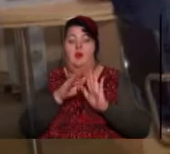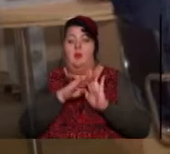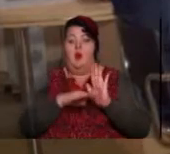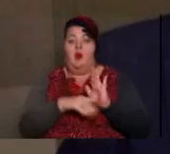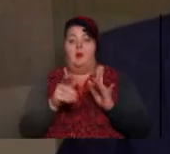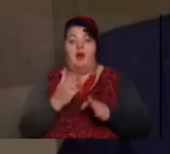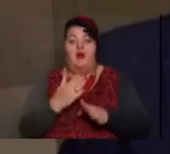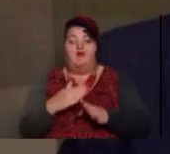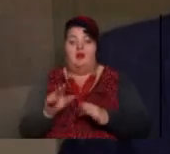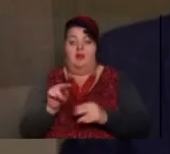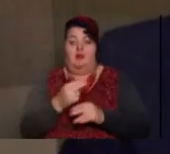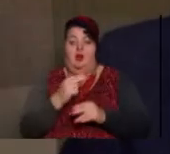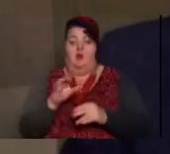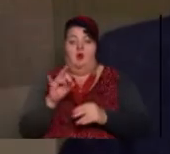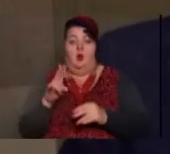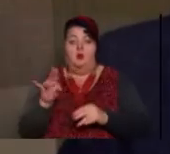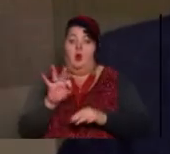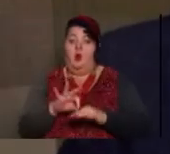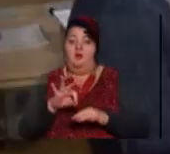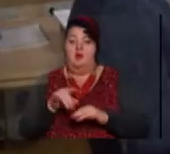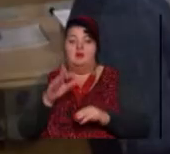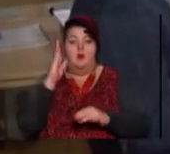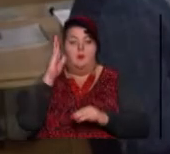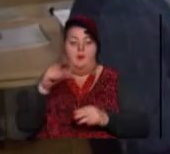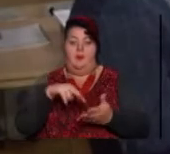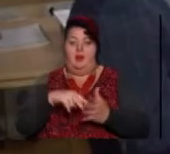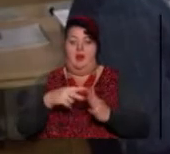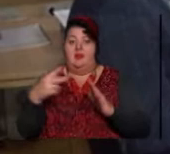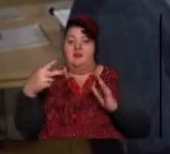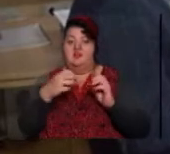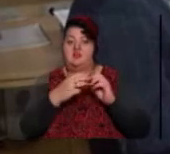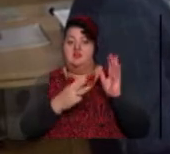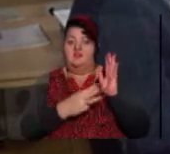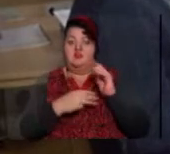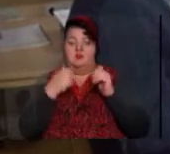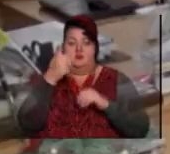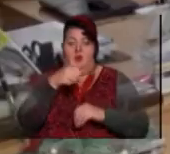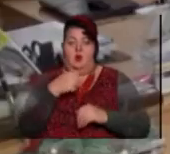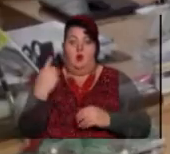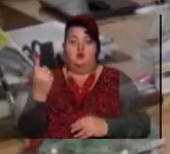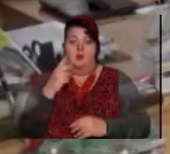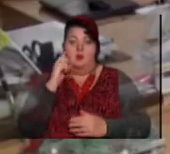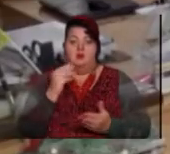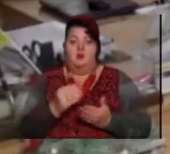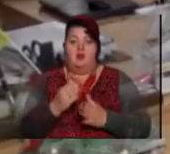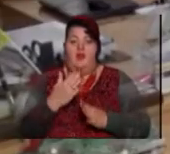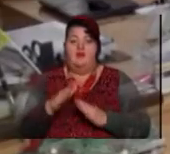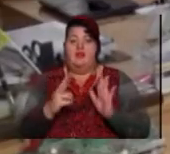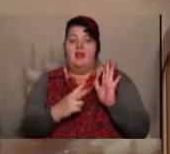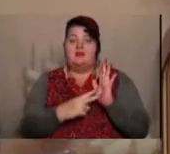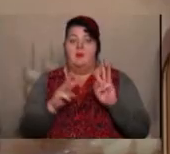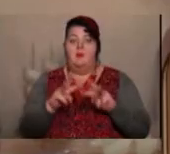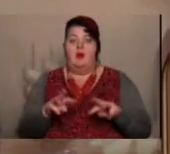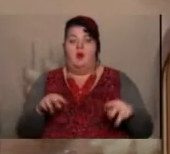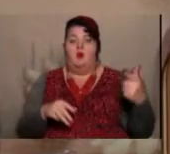кошти на лікування онкохворих. Це поки що в планах. У 2018 році з обласного бюджету виділили 7 мільйонів